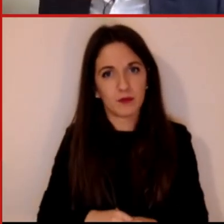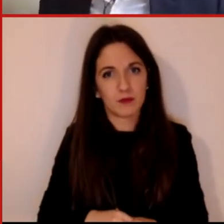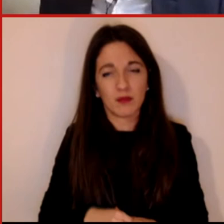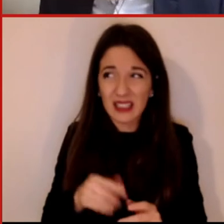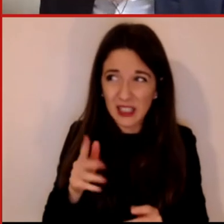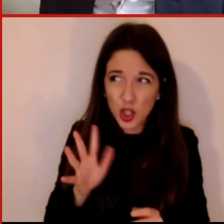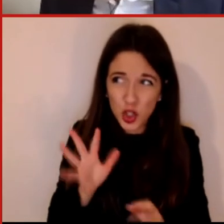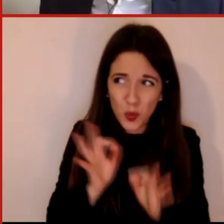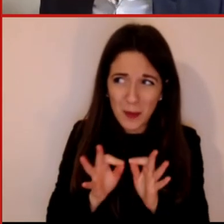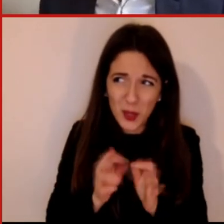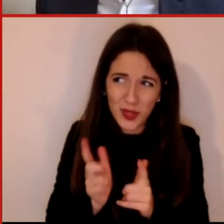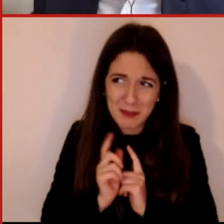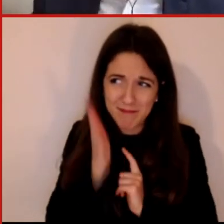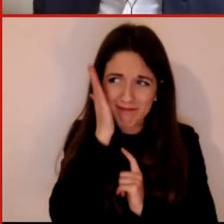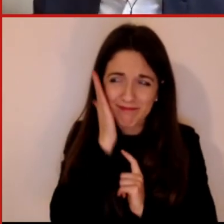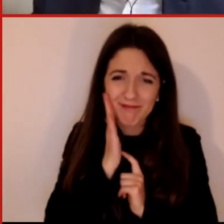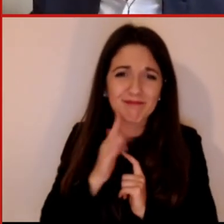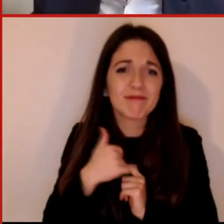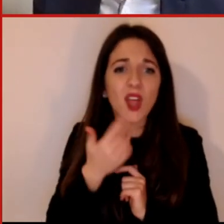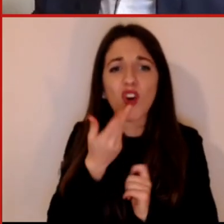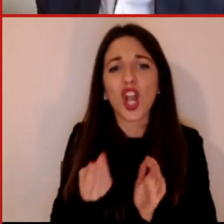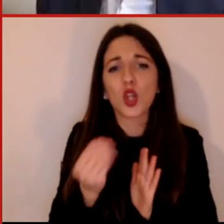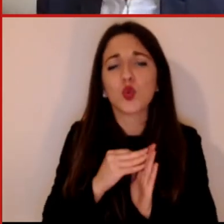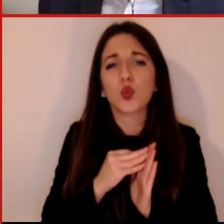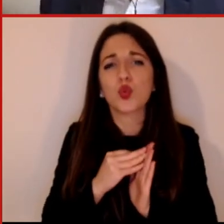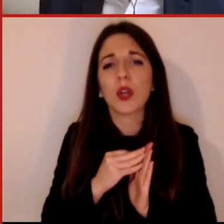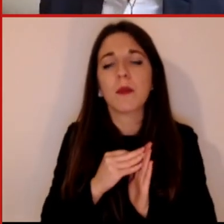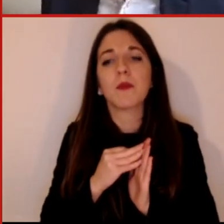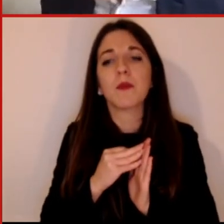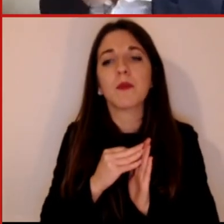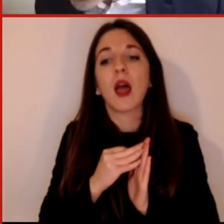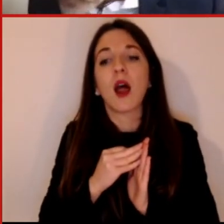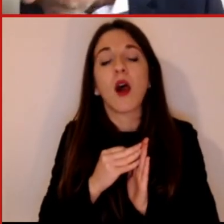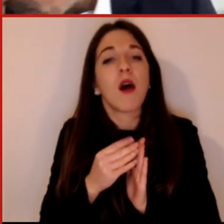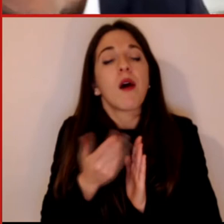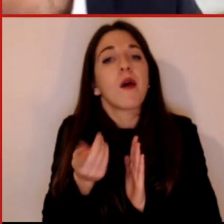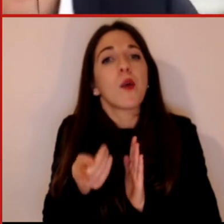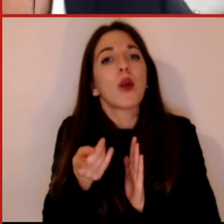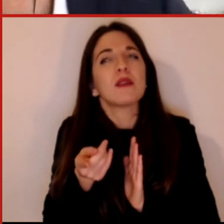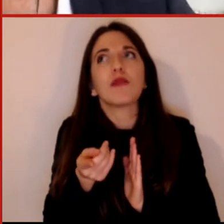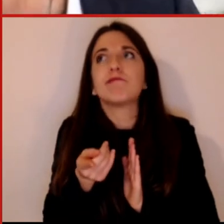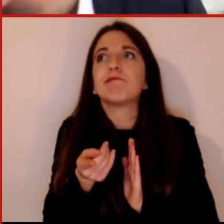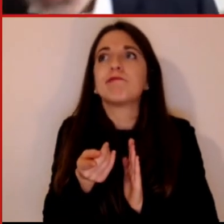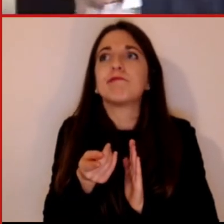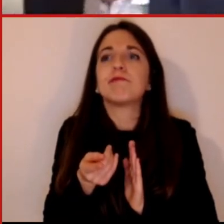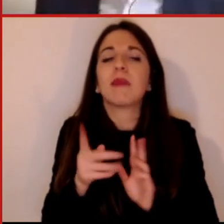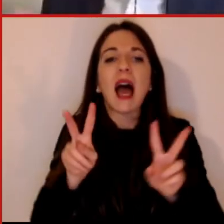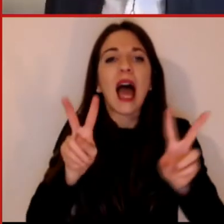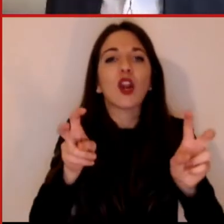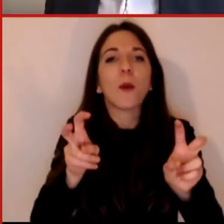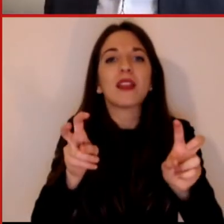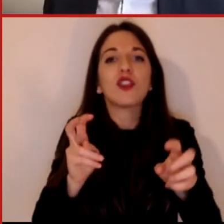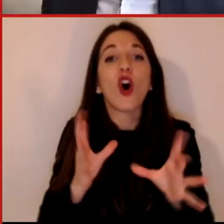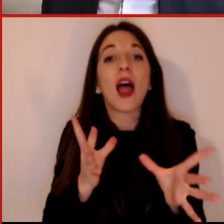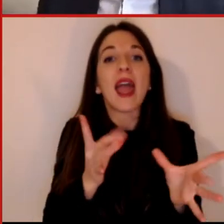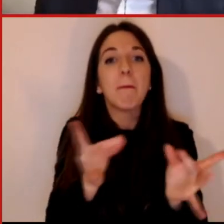minuti, se mi concedete cinque minuti, al di fuori di quella che è la pandemia, ma ci porta invece all'interno di quello che è